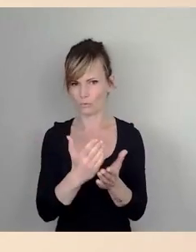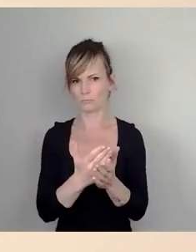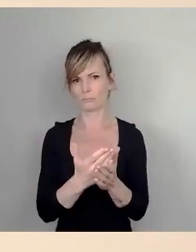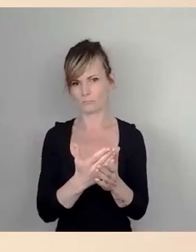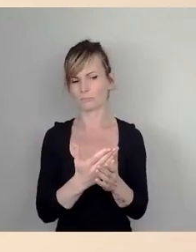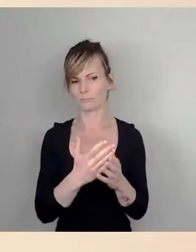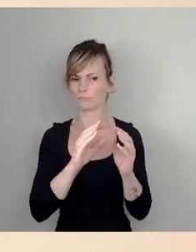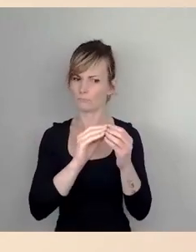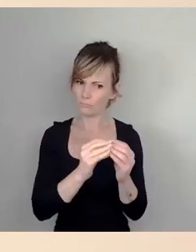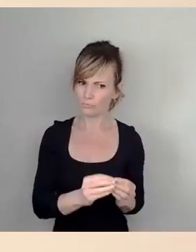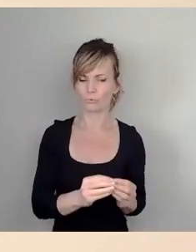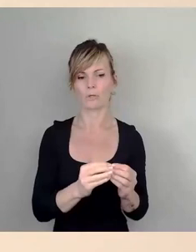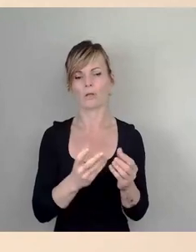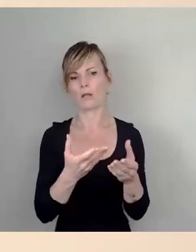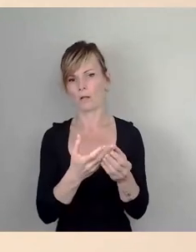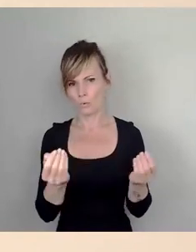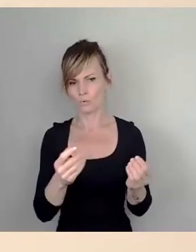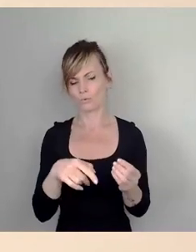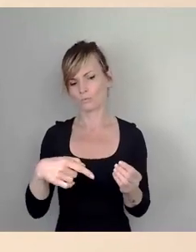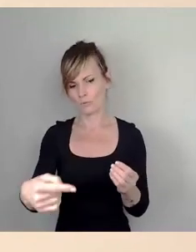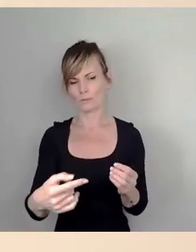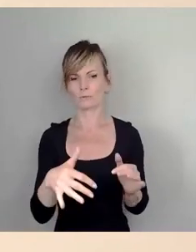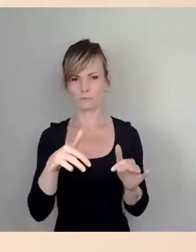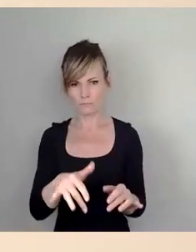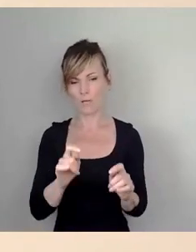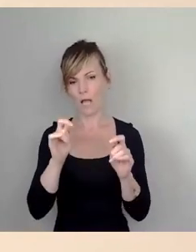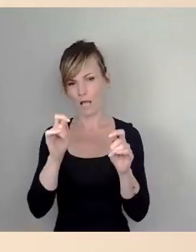präsentieren, die der Antragsintention auch entspricht.